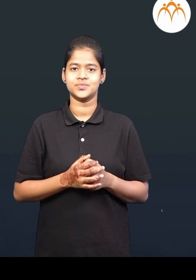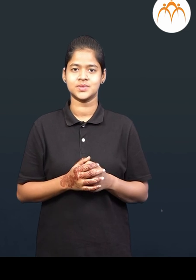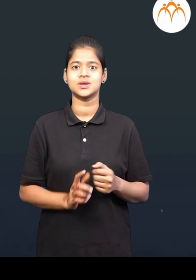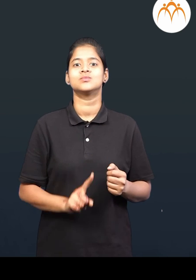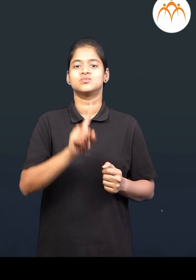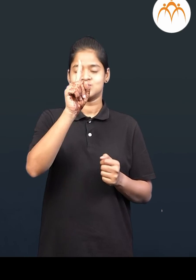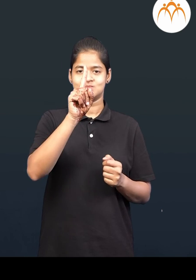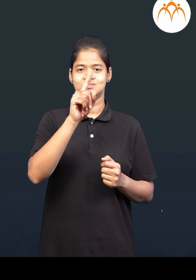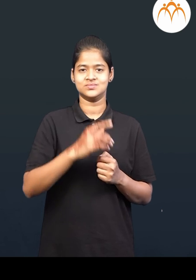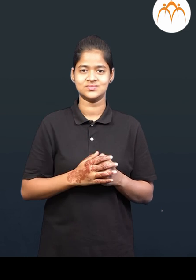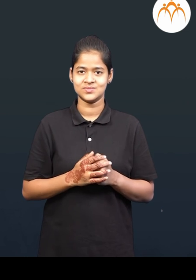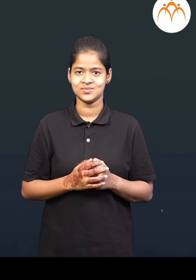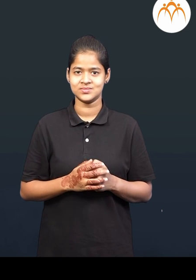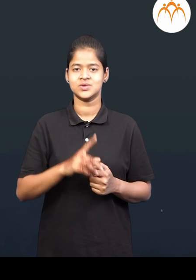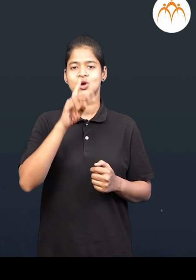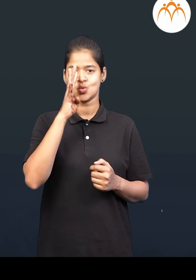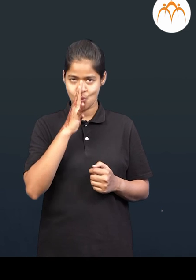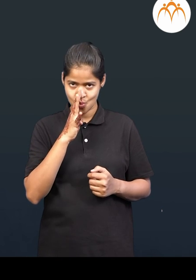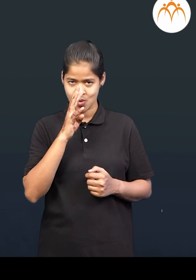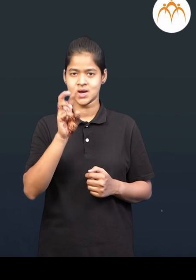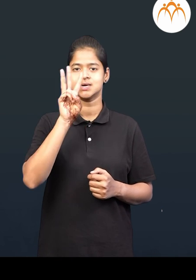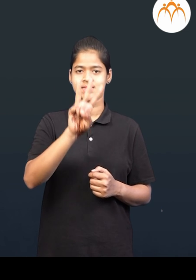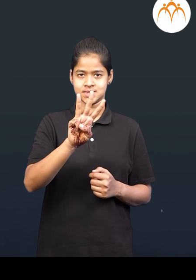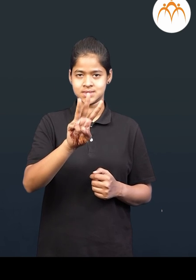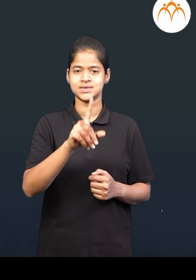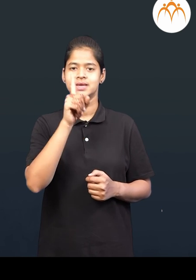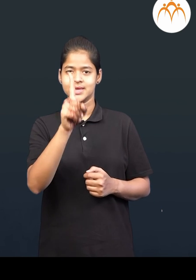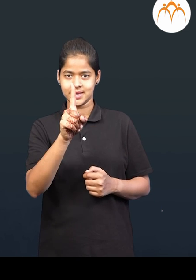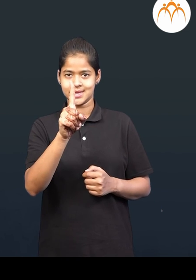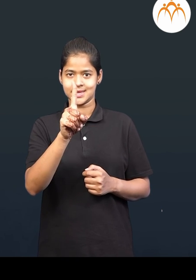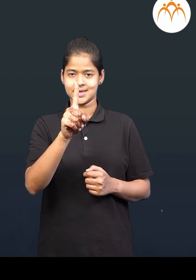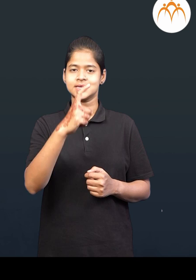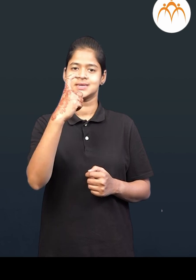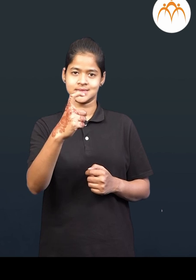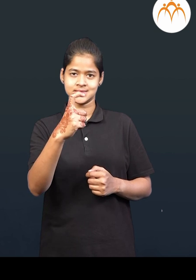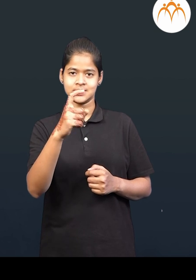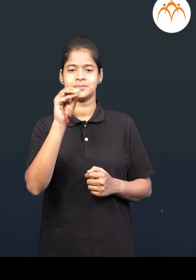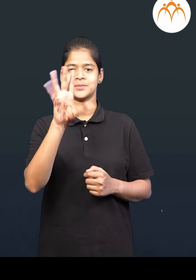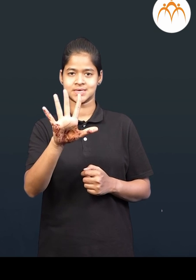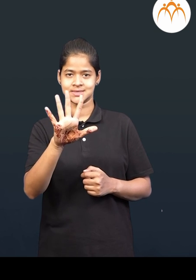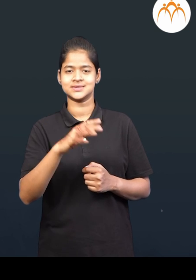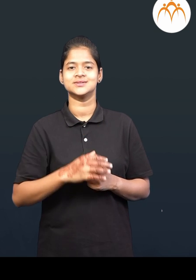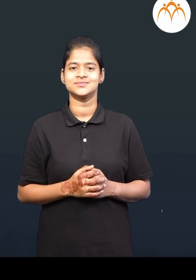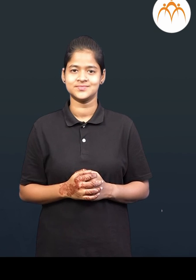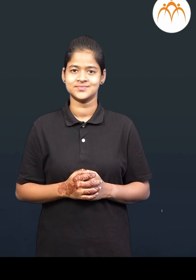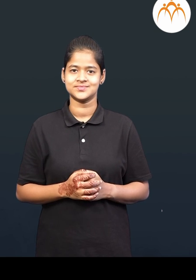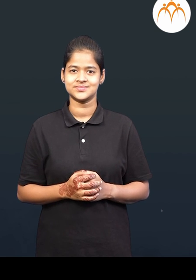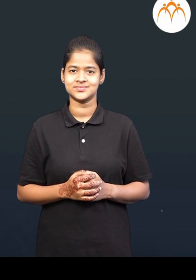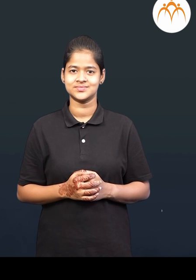चड़त्या क्रमानी लिहा नव तीन एक साथ पाच.